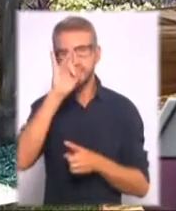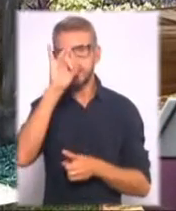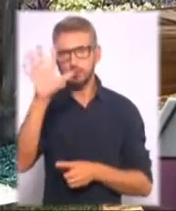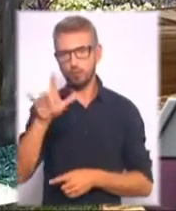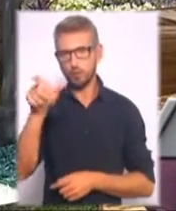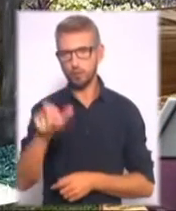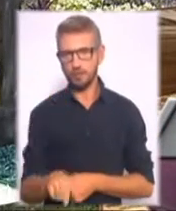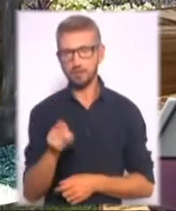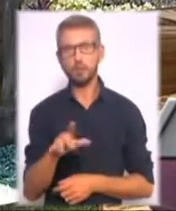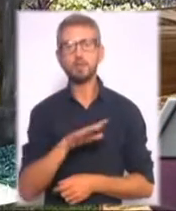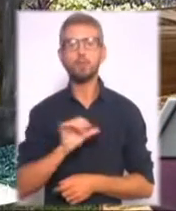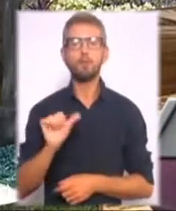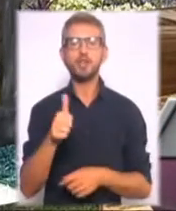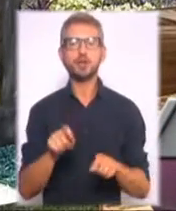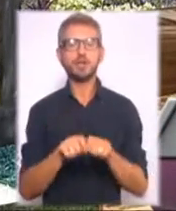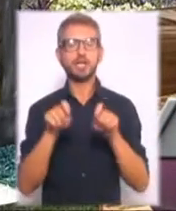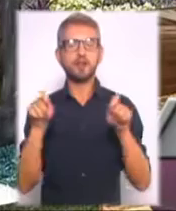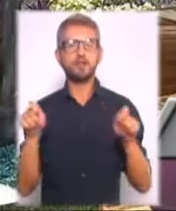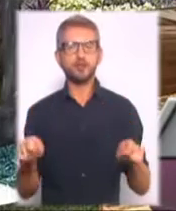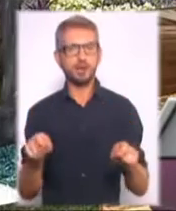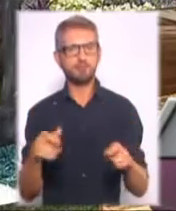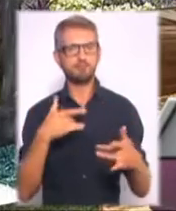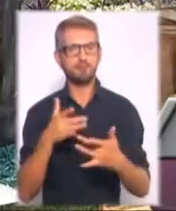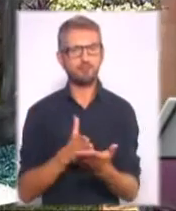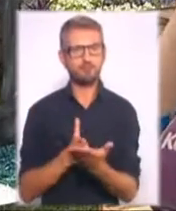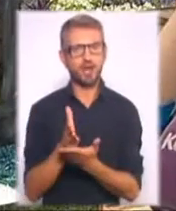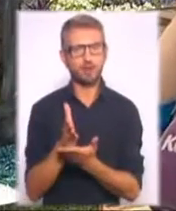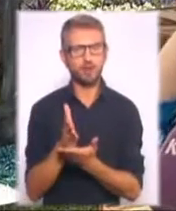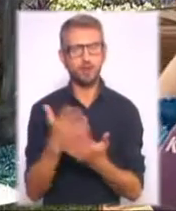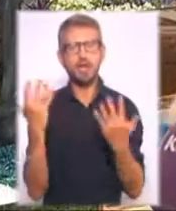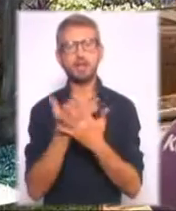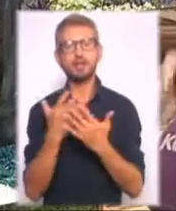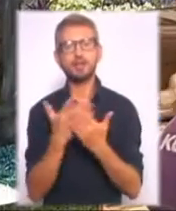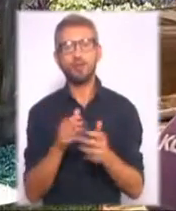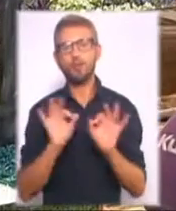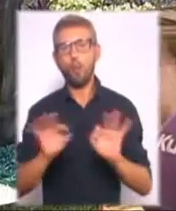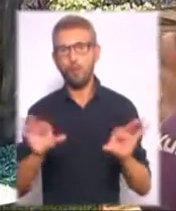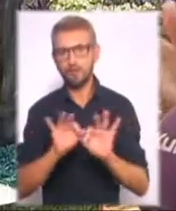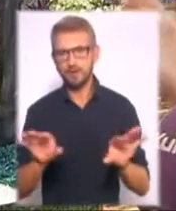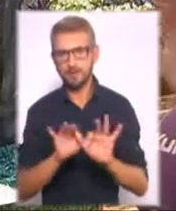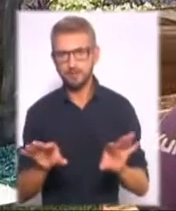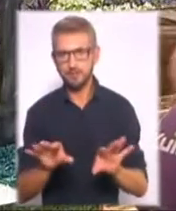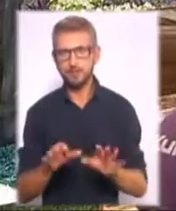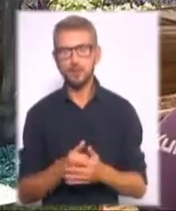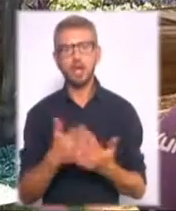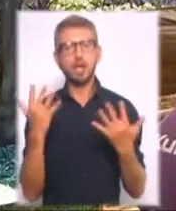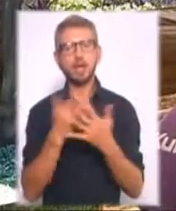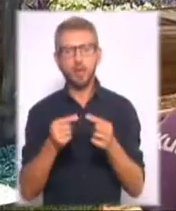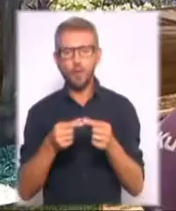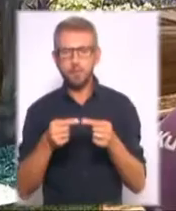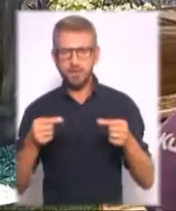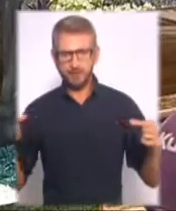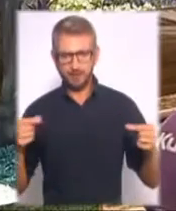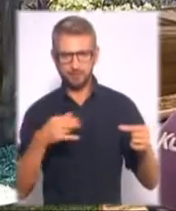був першим відкривачем жанру в кіномистецтві – кіноповість. І кіноплівка, яка йде у нас на